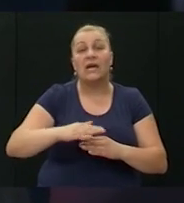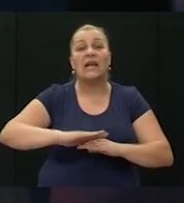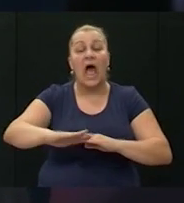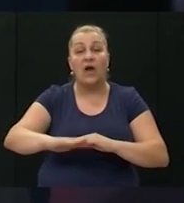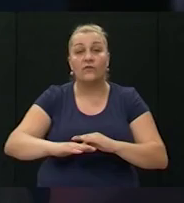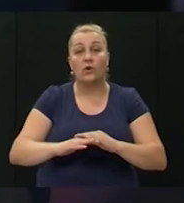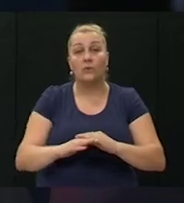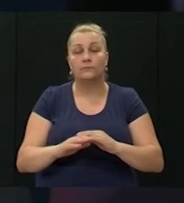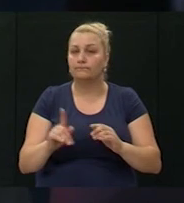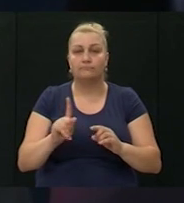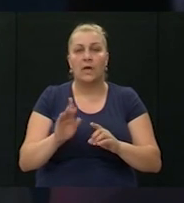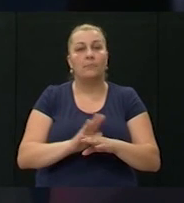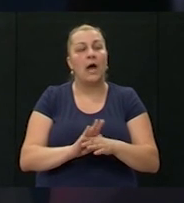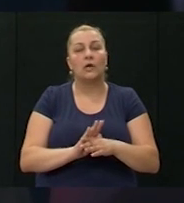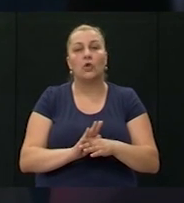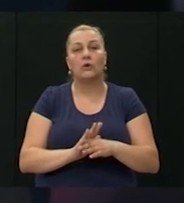pardon